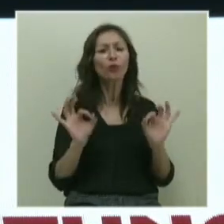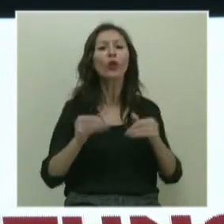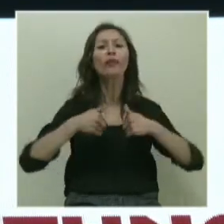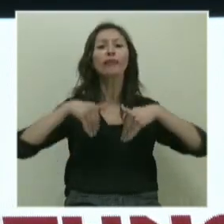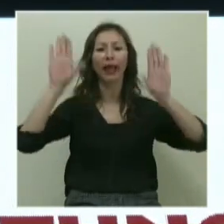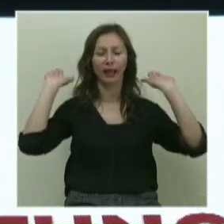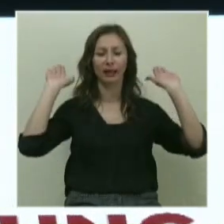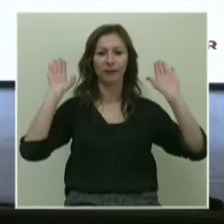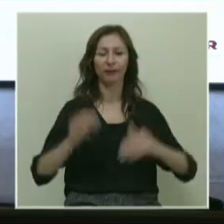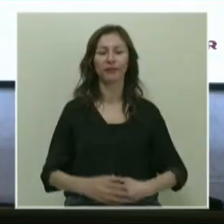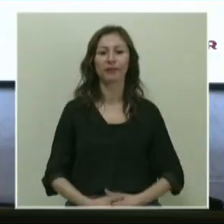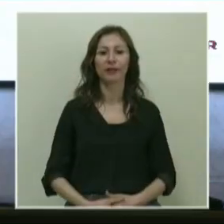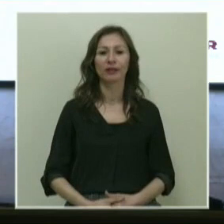değil.